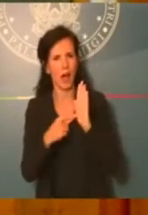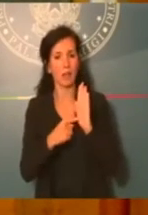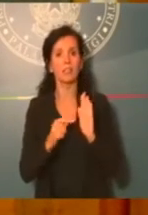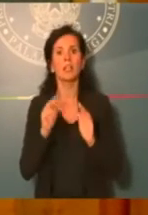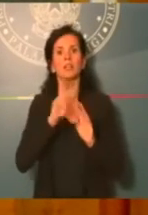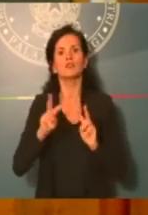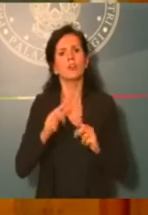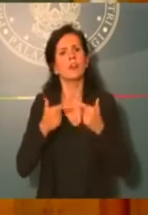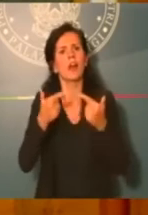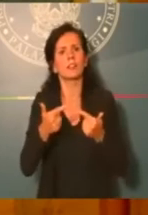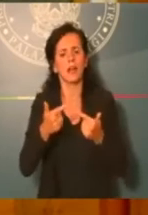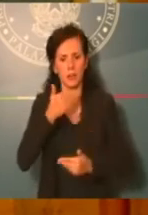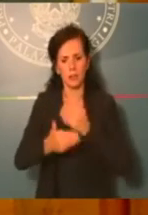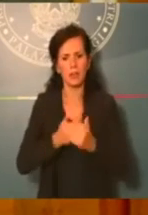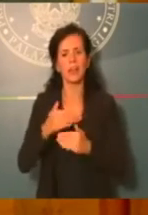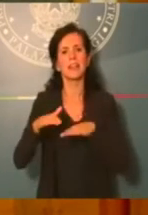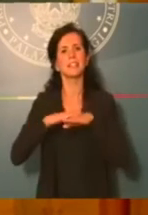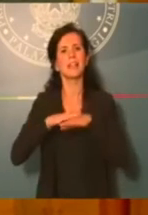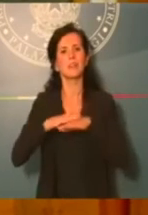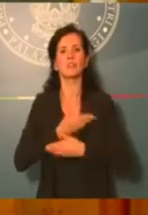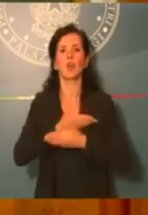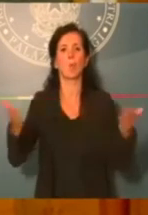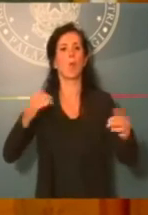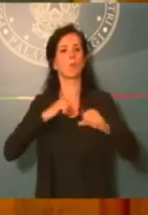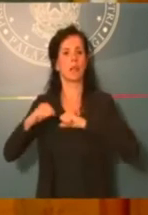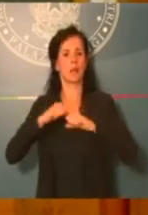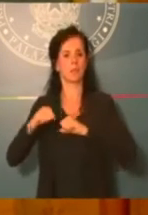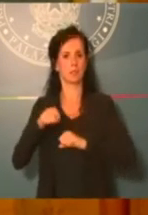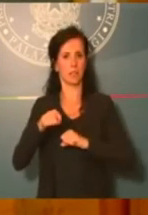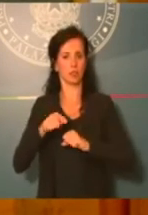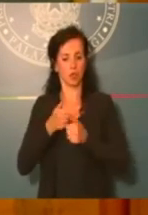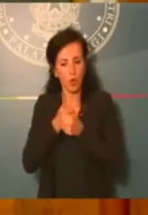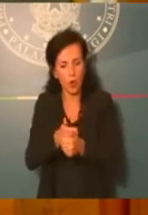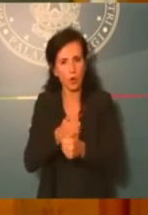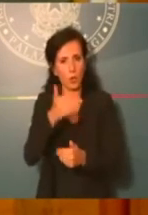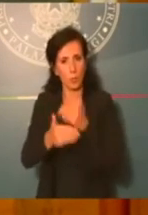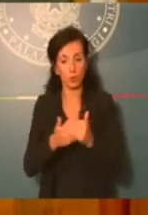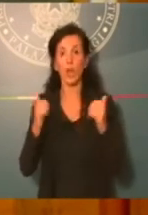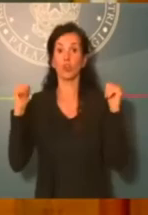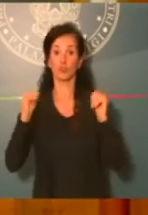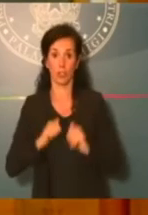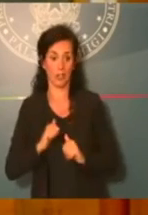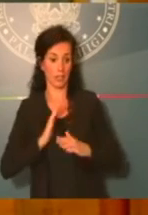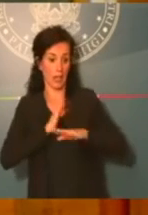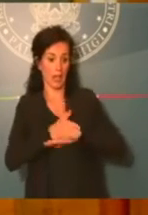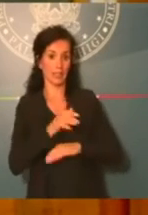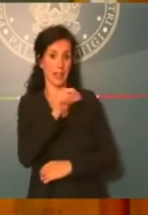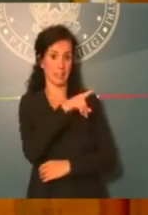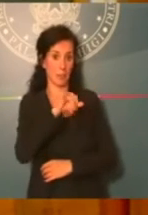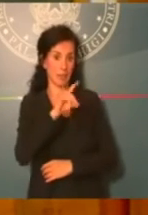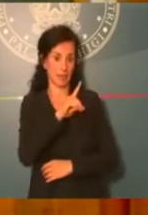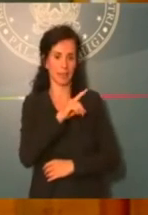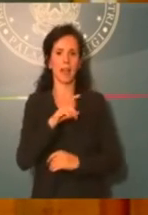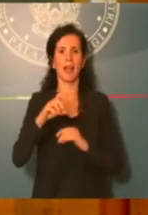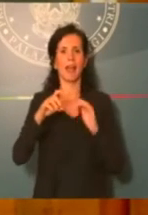dei servizi e più efficiente la pubblica amministrazione. Quindi il cittadino accederà attraverso Spido, la carta d'identità elettronica, ai